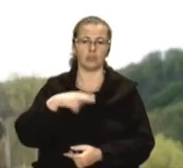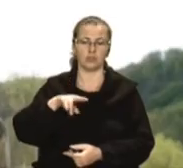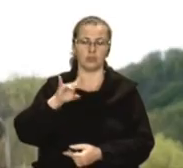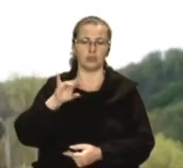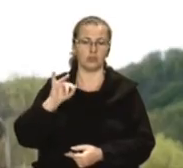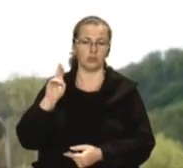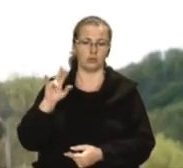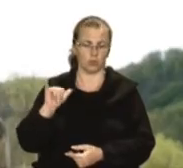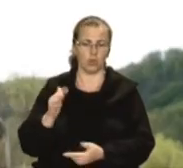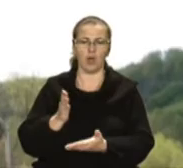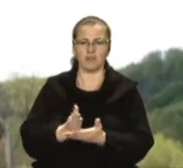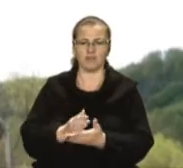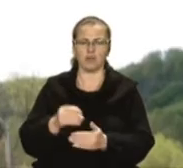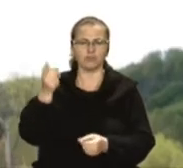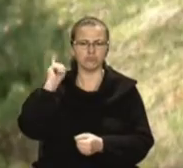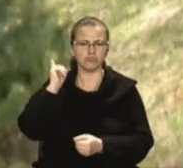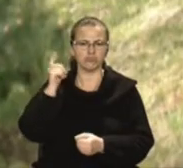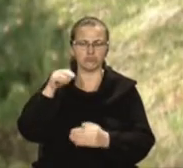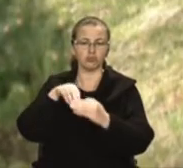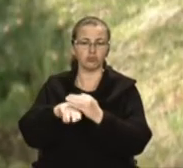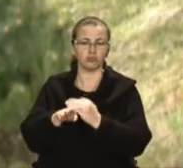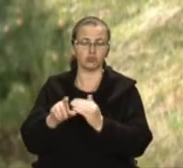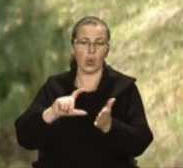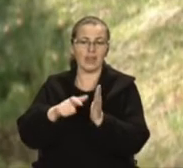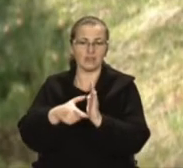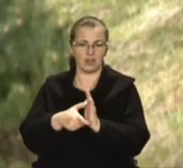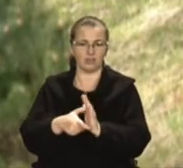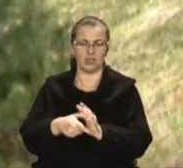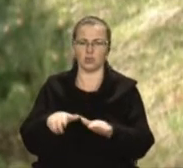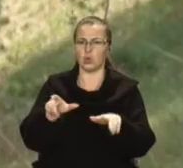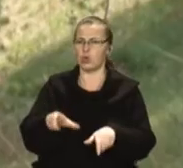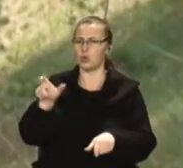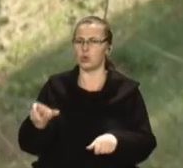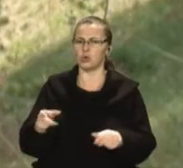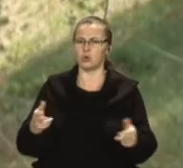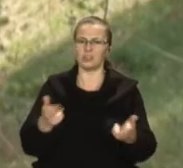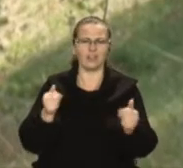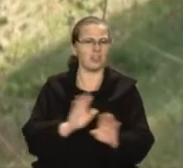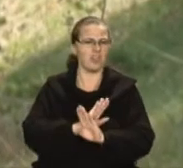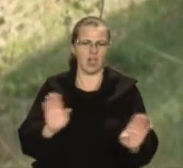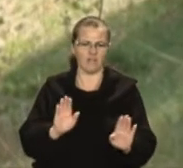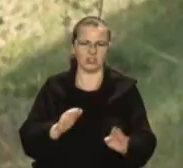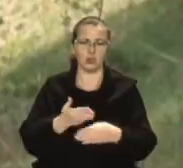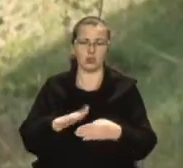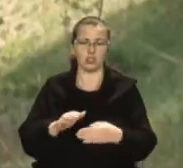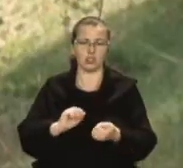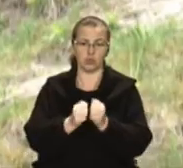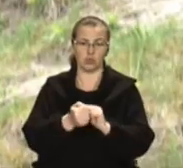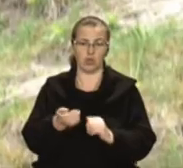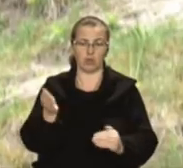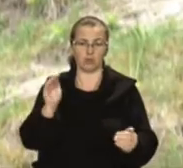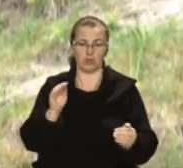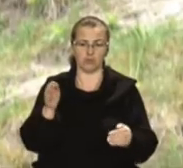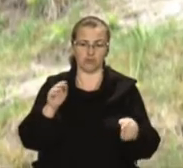директор заповідника Орест Корчинський. Хоча місцеві мешканці не визнають цю частину камінних споруд та келій пам'яткою.